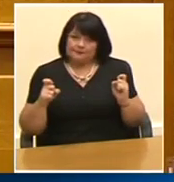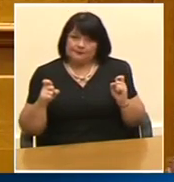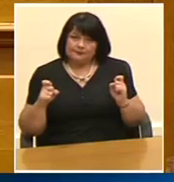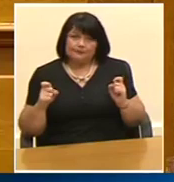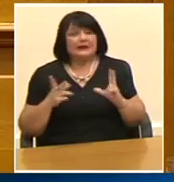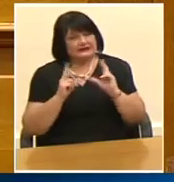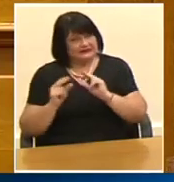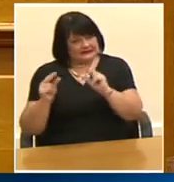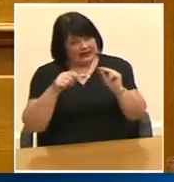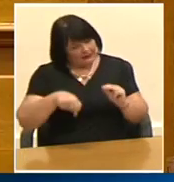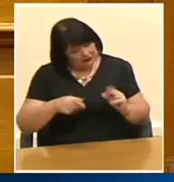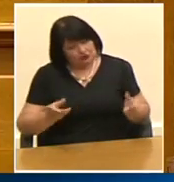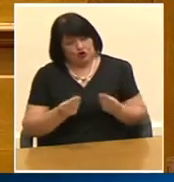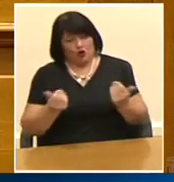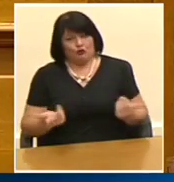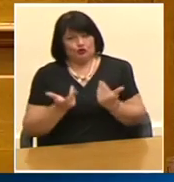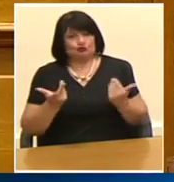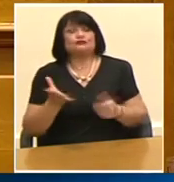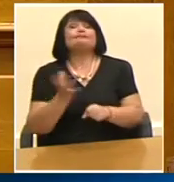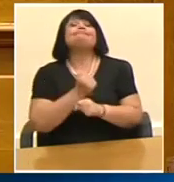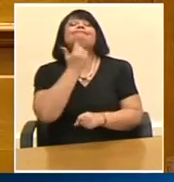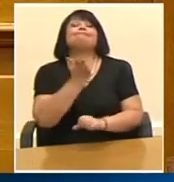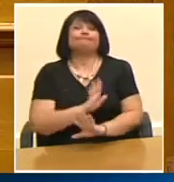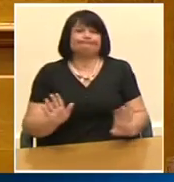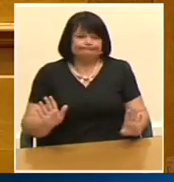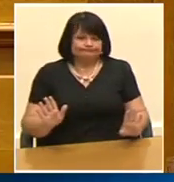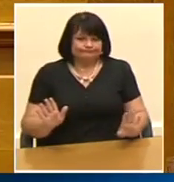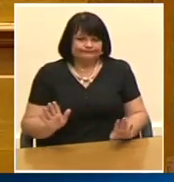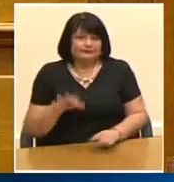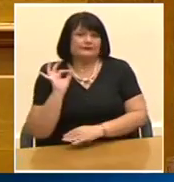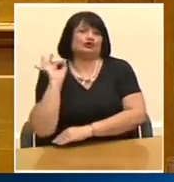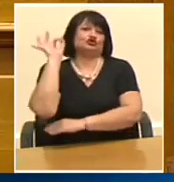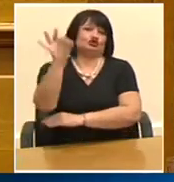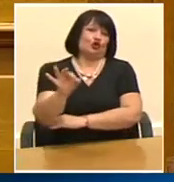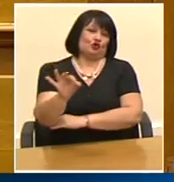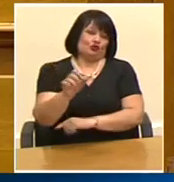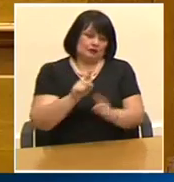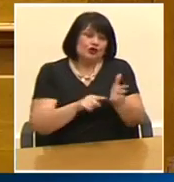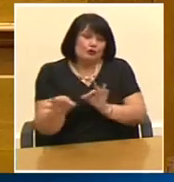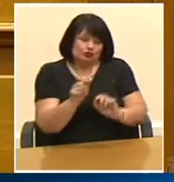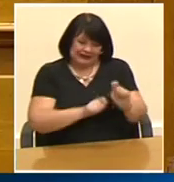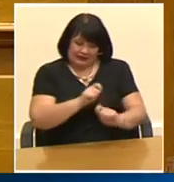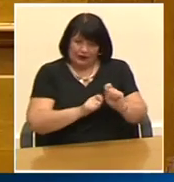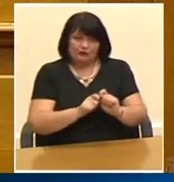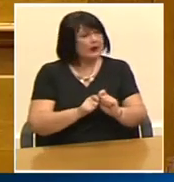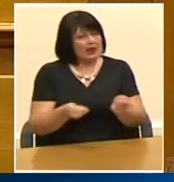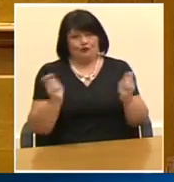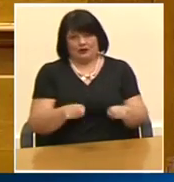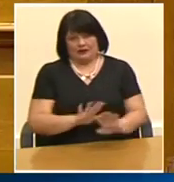συζητάμε σήμερα δεν πρόκειται να πετύχει ούτε τον σκοπό για τον οποίο συντάχθηκε Αντιθέτως, μόνο